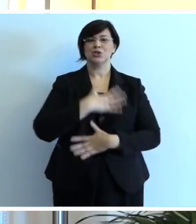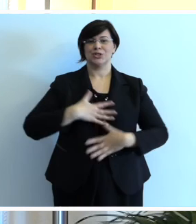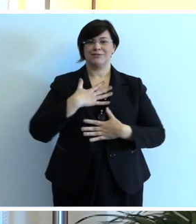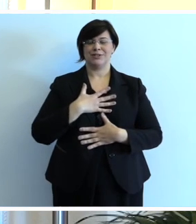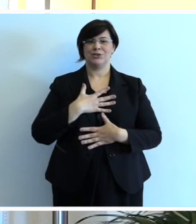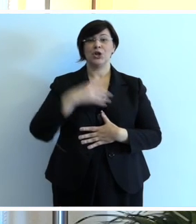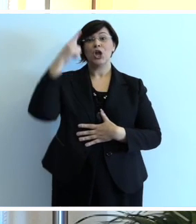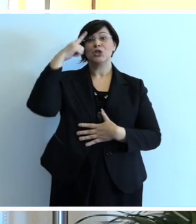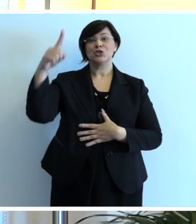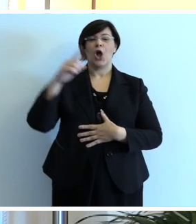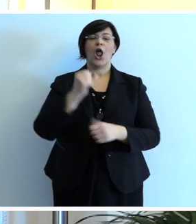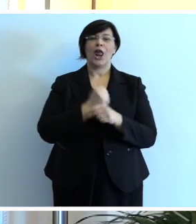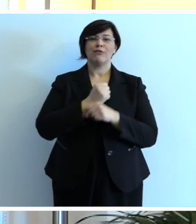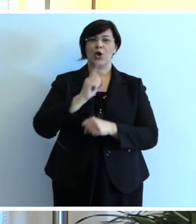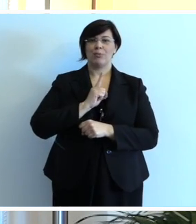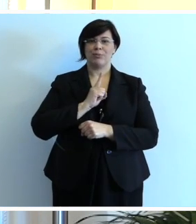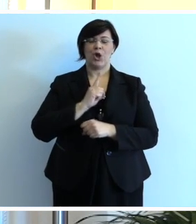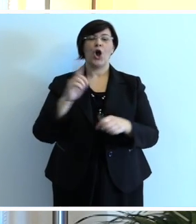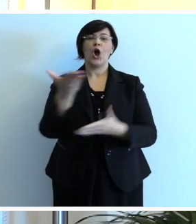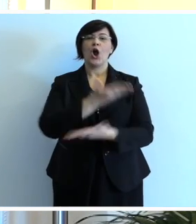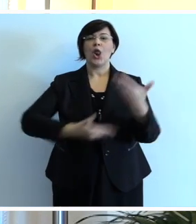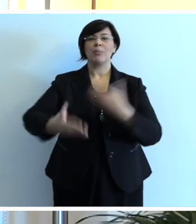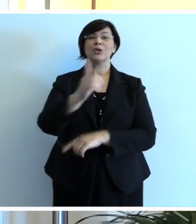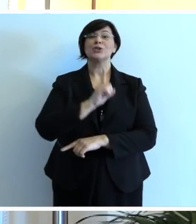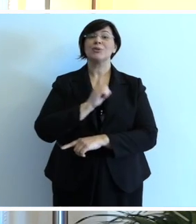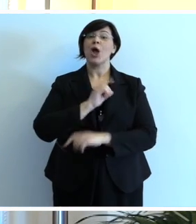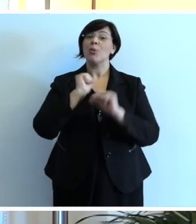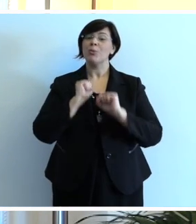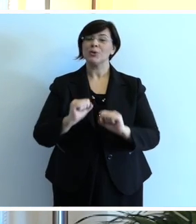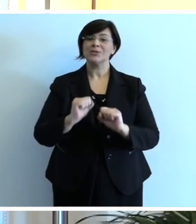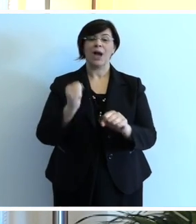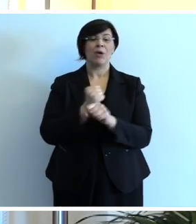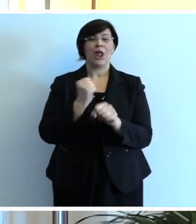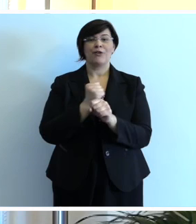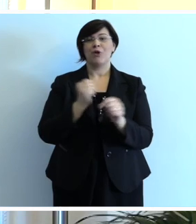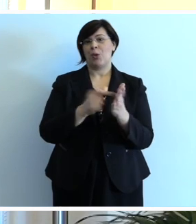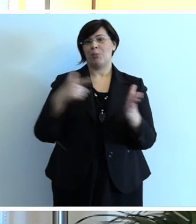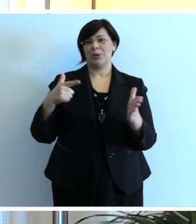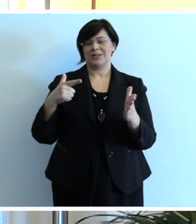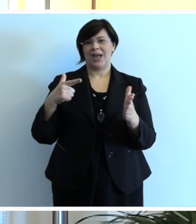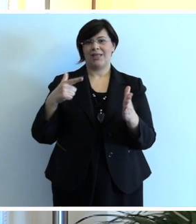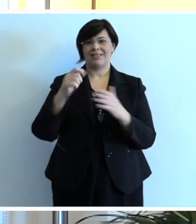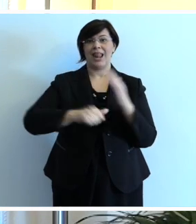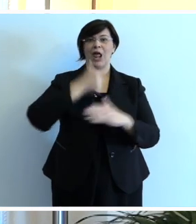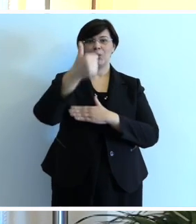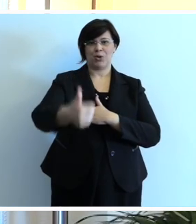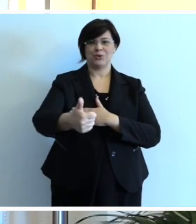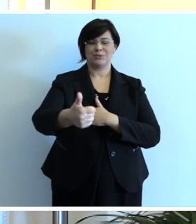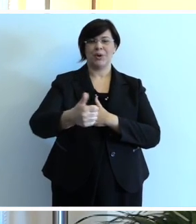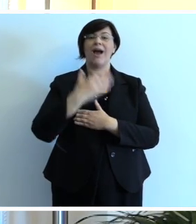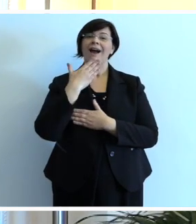mio lavoro, col nostro lavoro insieme con tutti i miei collaboratori riusciremo a fare qualcosa di veramente importante nel